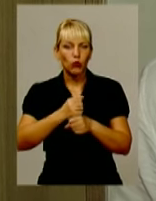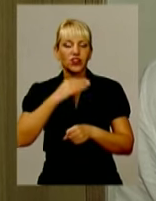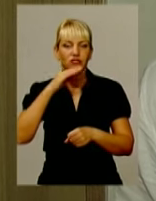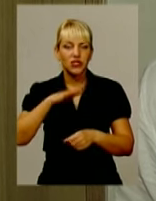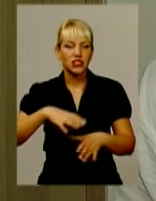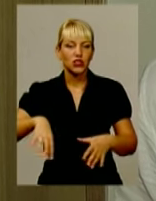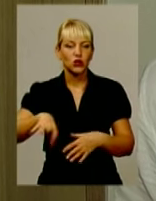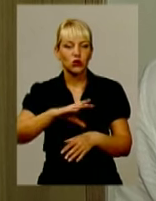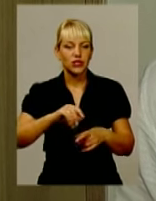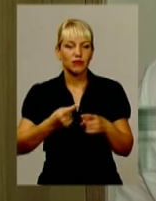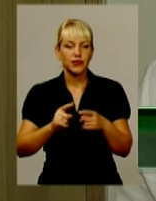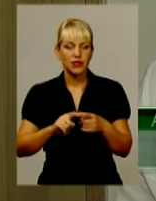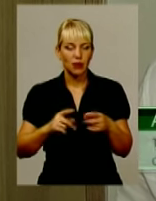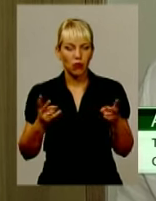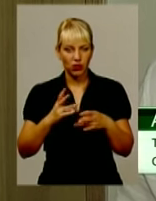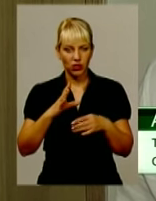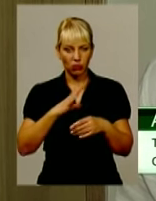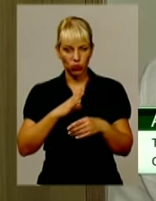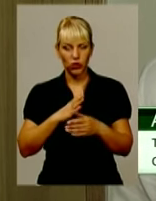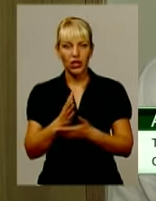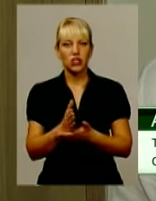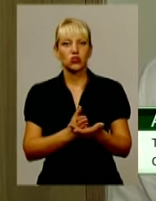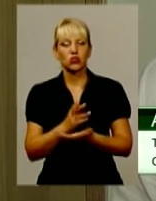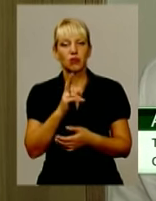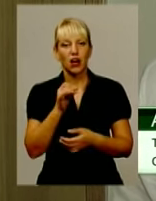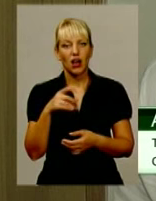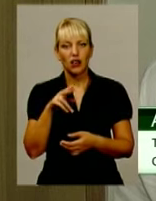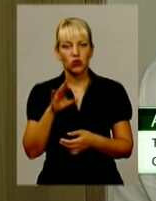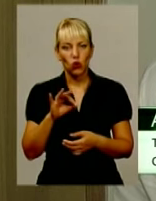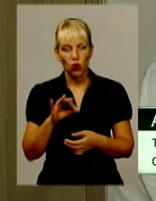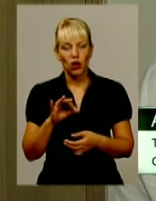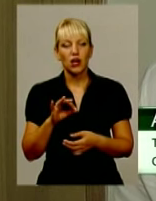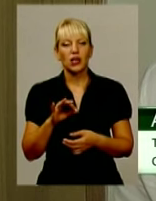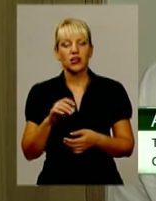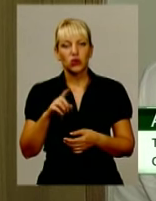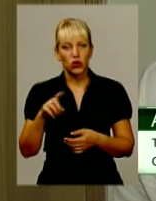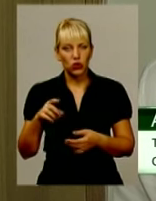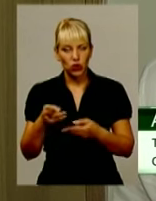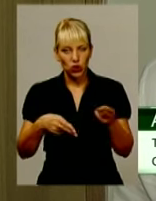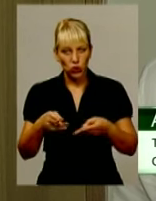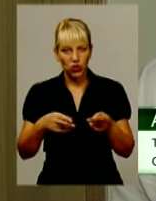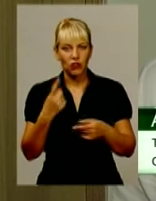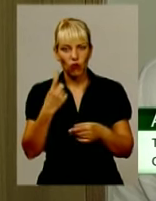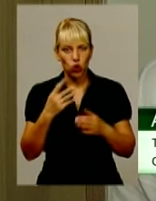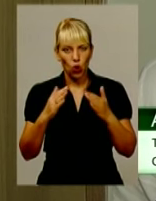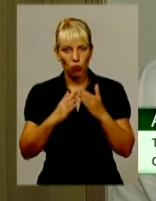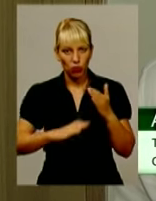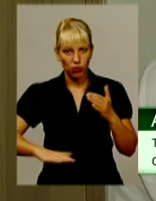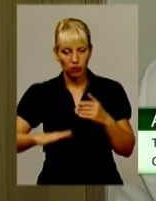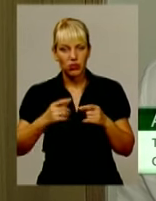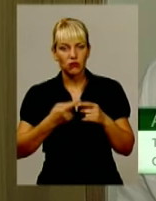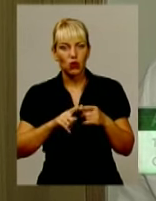служба кардіологічна і кардіохірургічна в одному приміщенні. Вона повинна бути